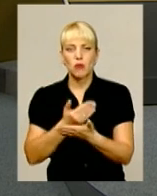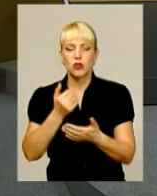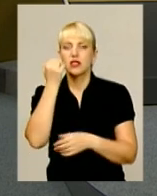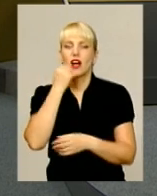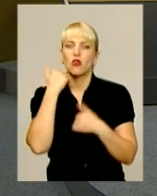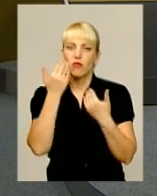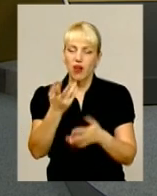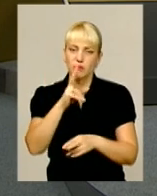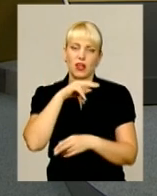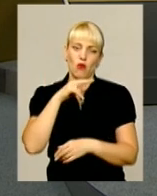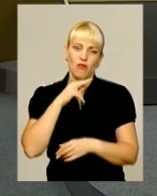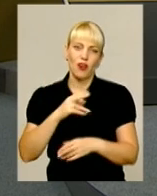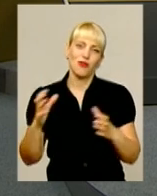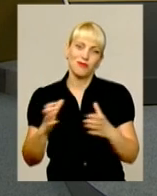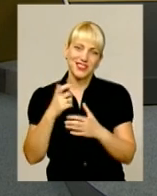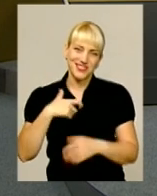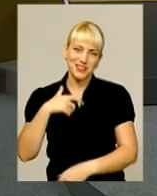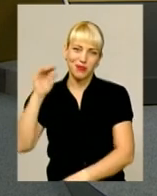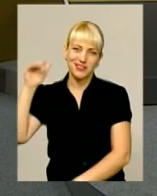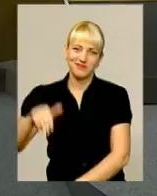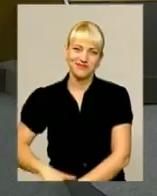Дякуємо вам за увагу і бережіть себе.